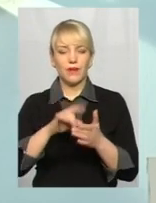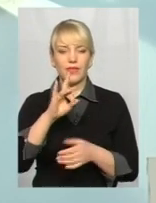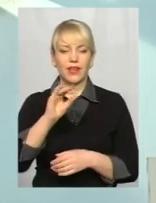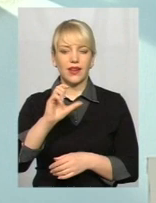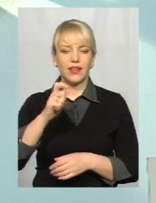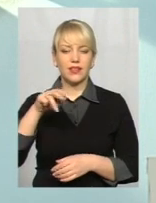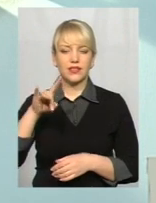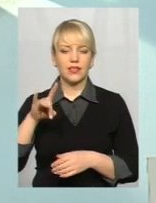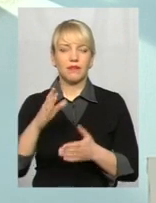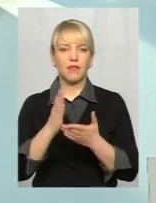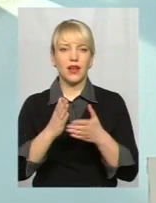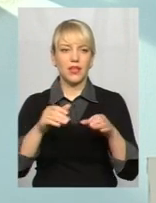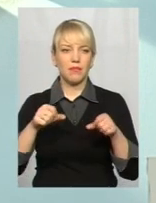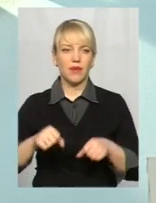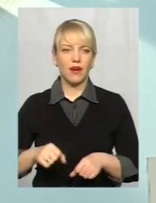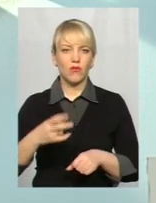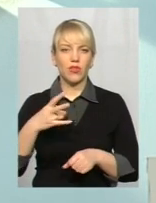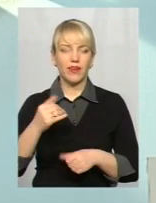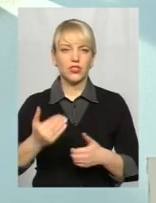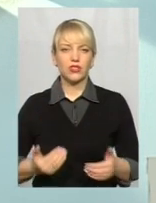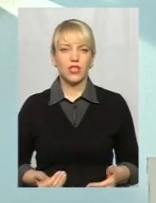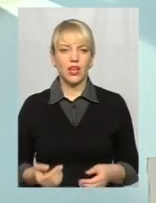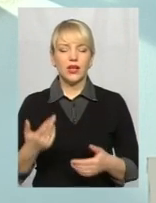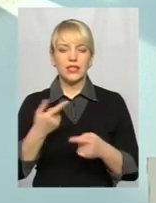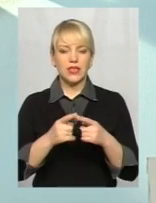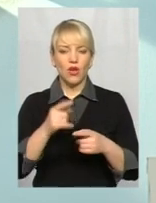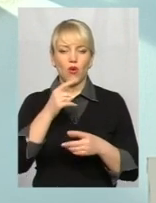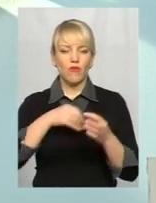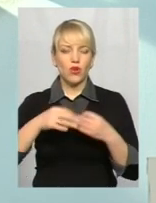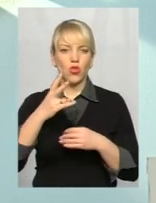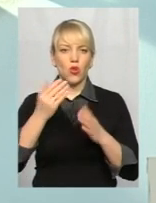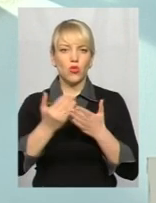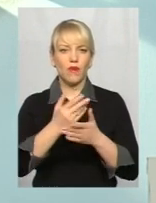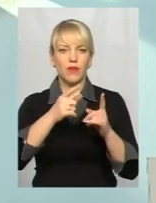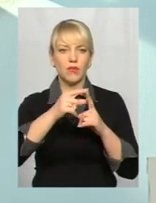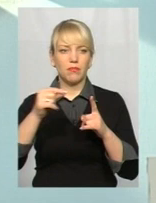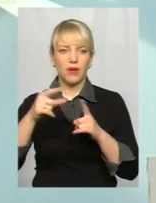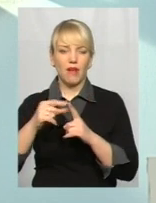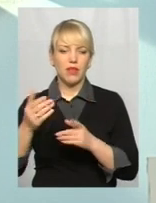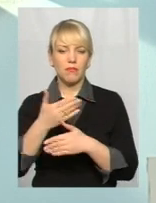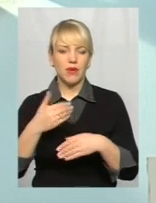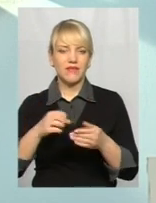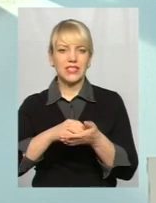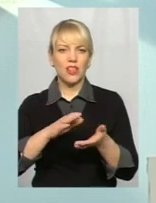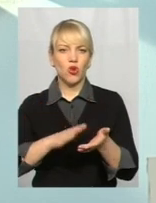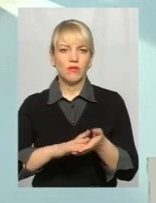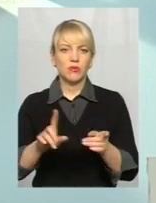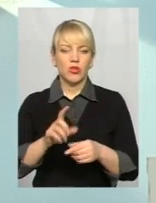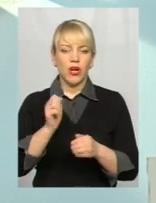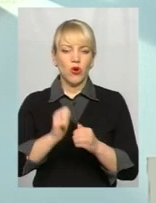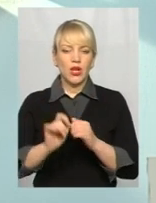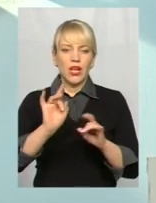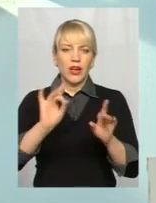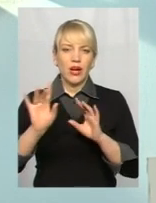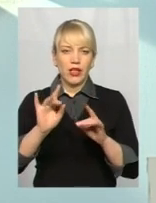принципі, він має право на життя, ми про це вже говорили, але новими правилами ми фактично встановлюємо, що на кожному рекламному